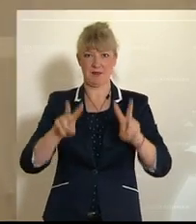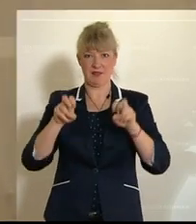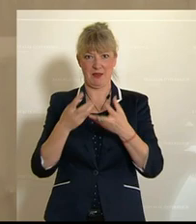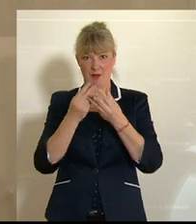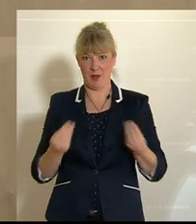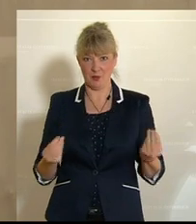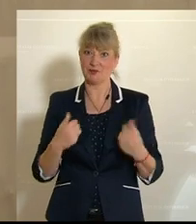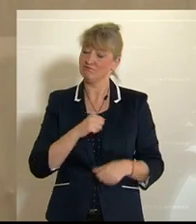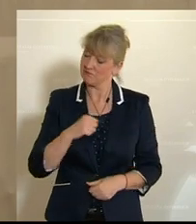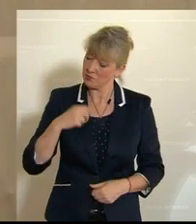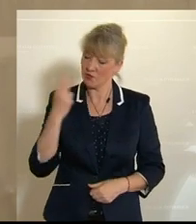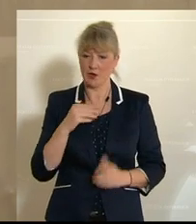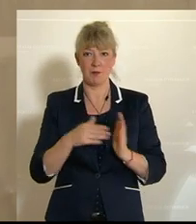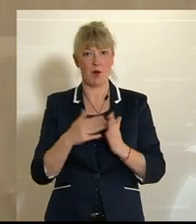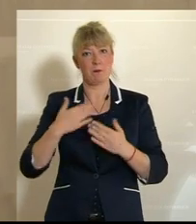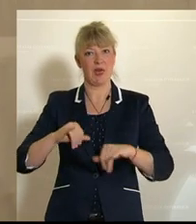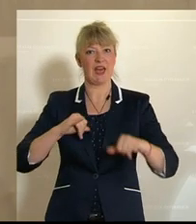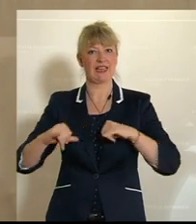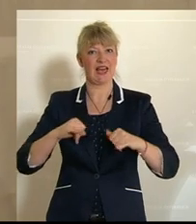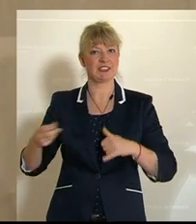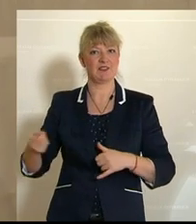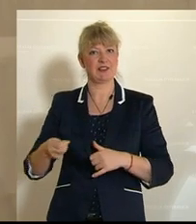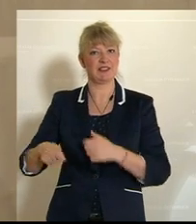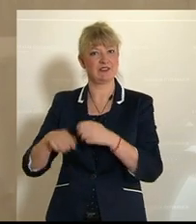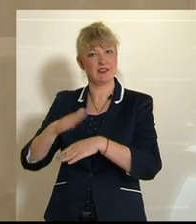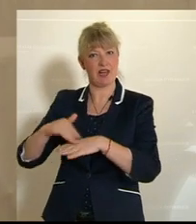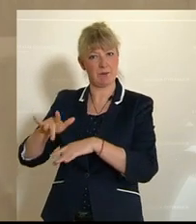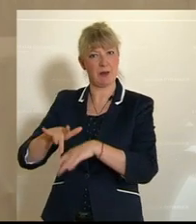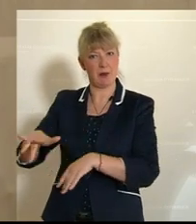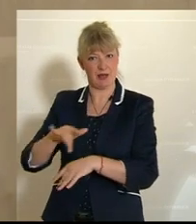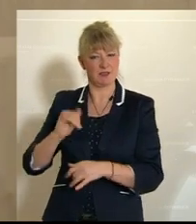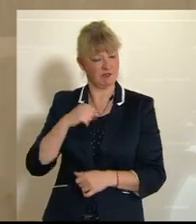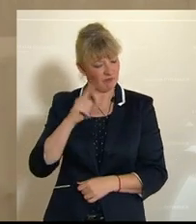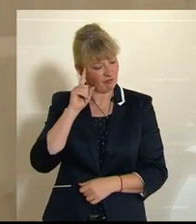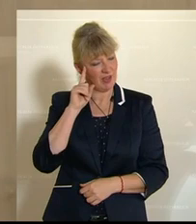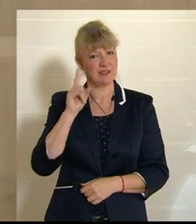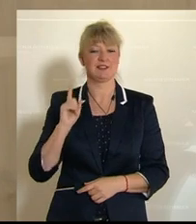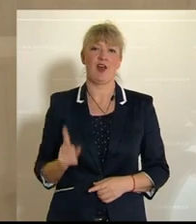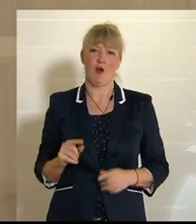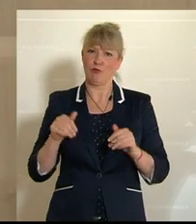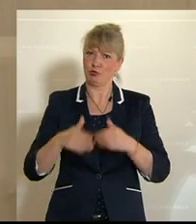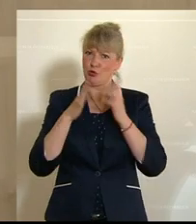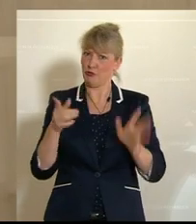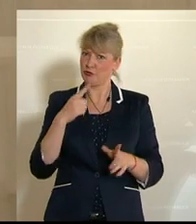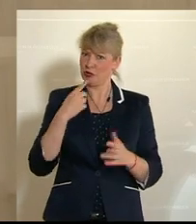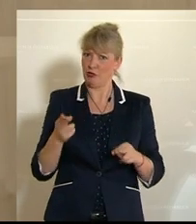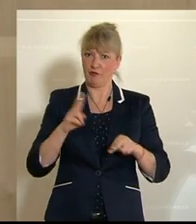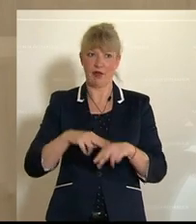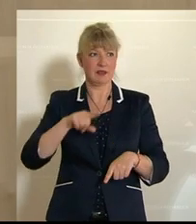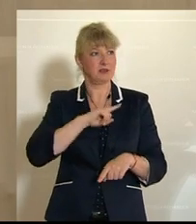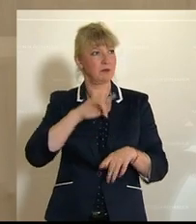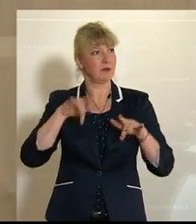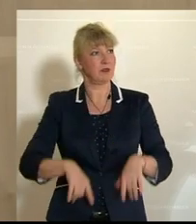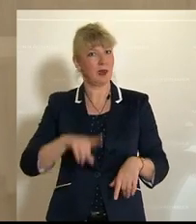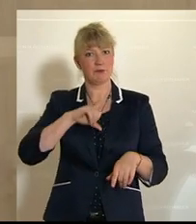Wir brauchen selbstverständlich mehr kassenfinanzierte Therapieplätze. Das wissen wir. Es darf auch kein Tabu sein, wenn man eine psychische Krankheit hat oder